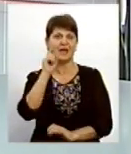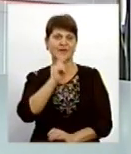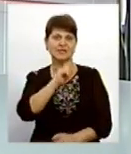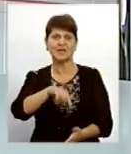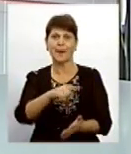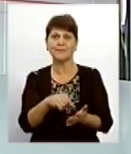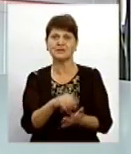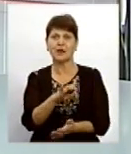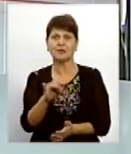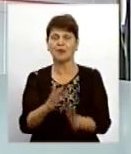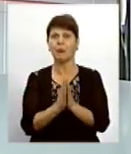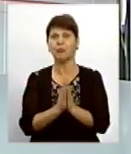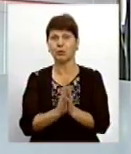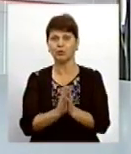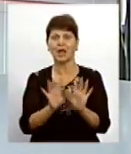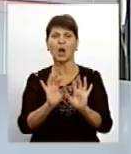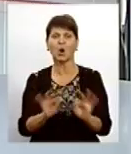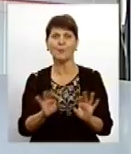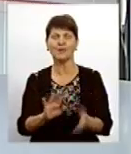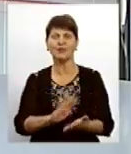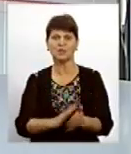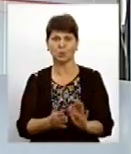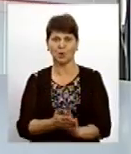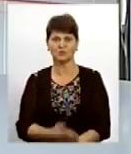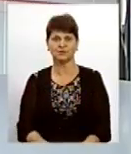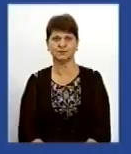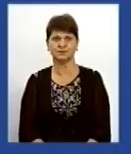міської ради. І попросили прокоментувати ситуацію.